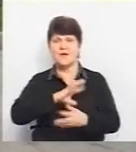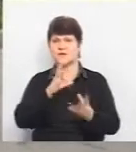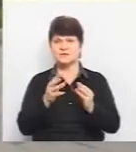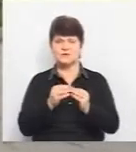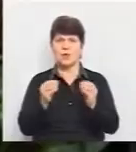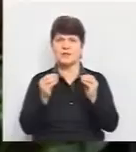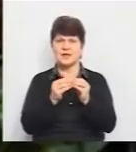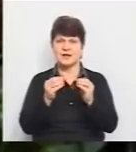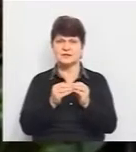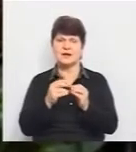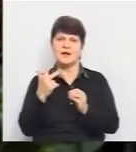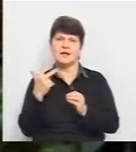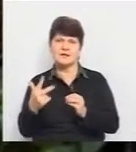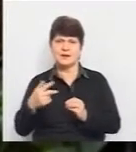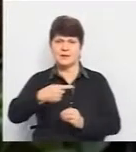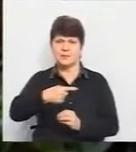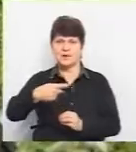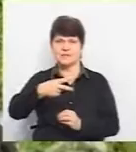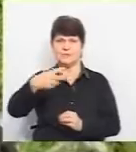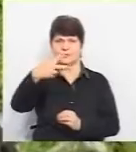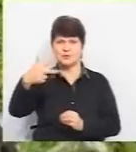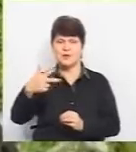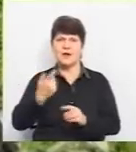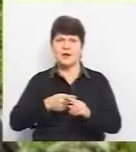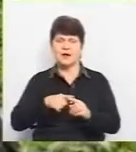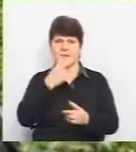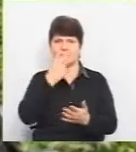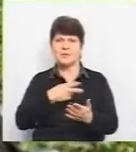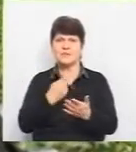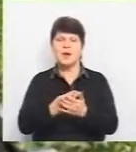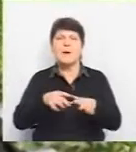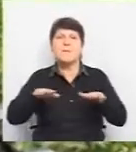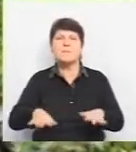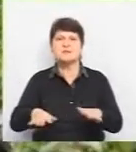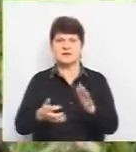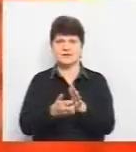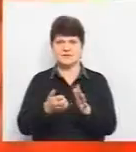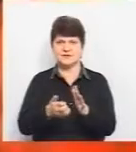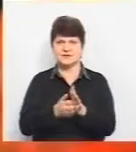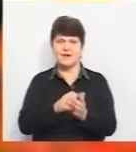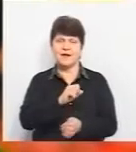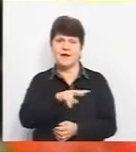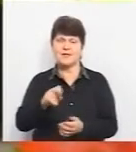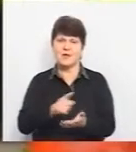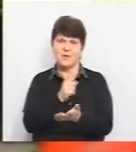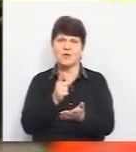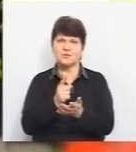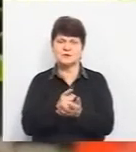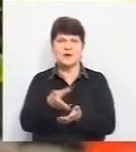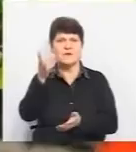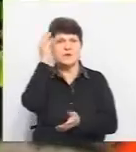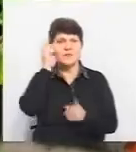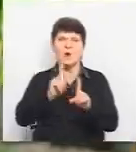10, у кожні по три поверхи квітів. Тацюк, каже, розставляють їх так, бо місця не вистачає. Але обов'язково враховують